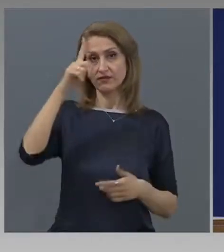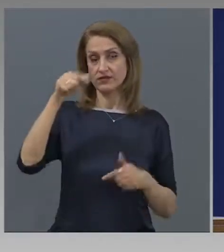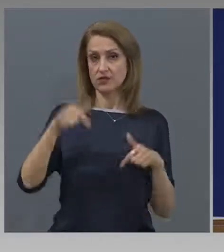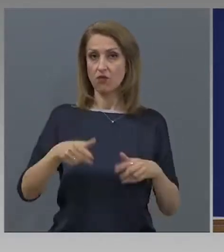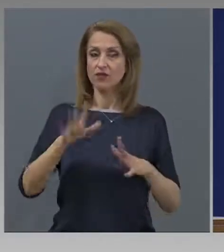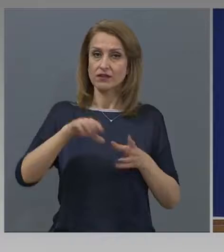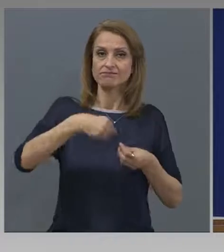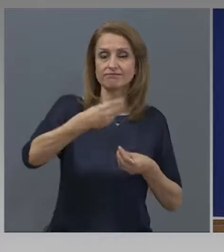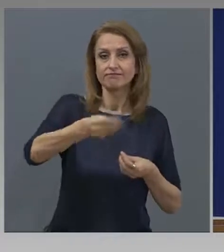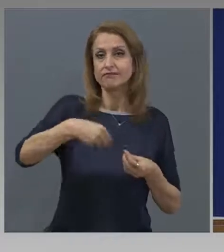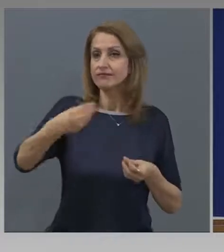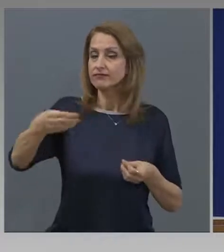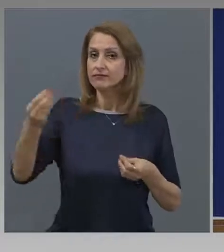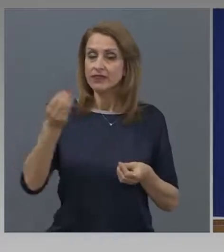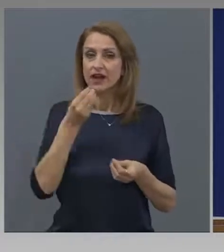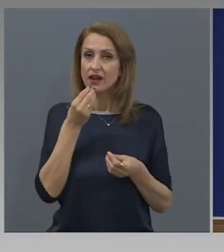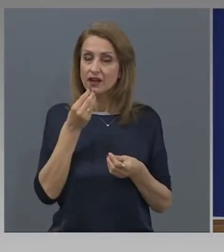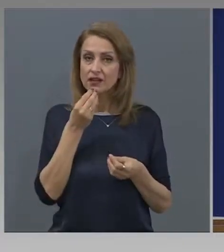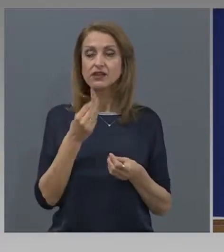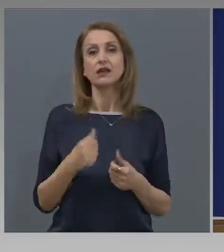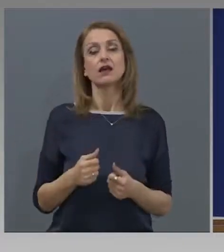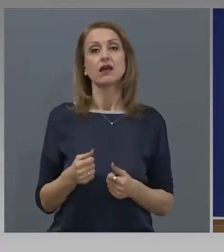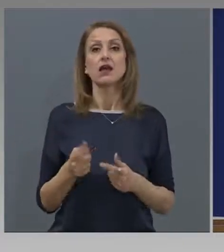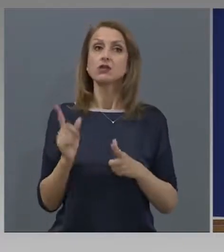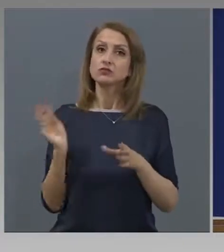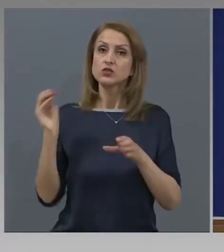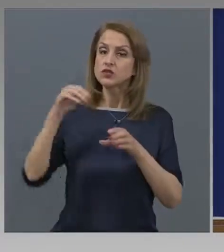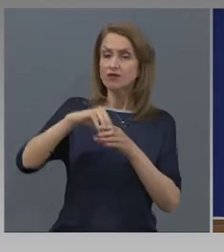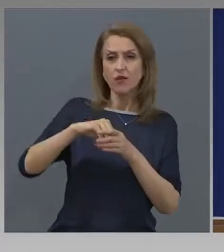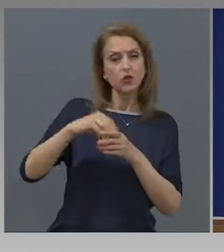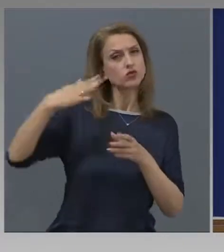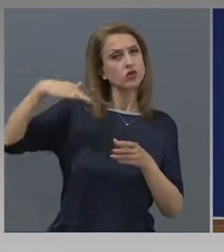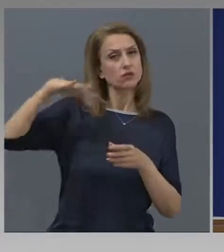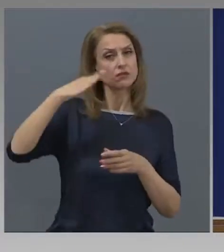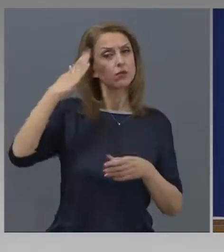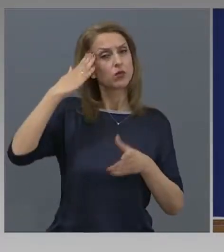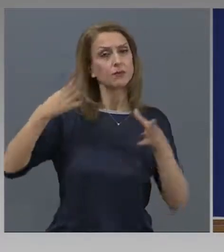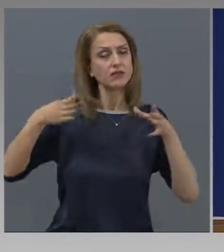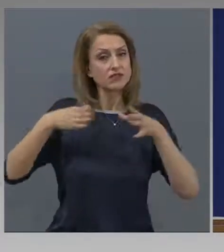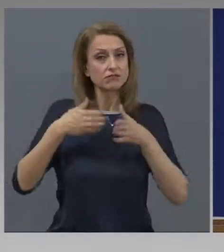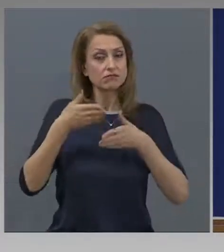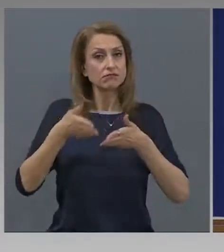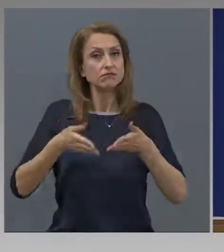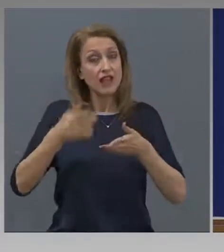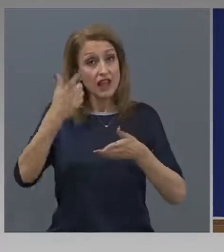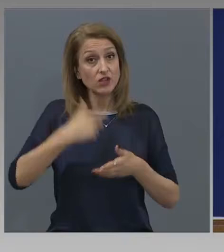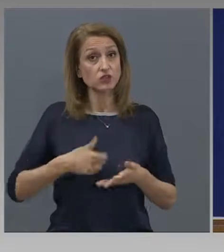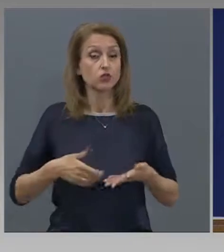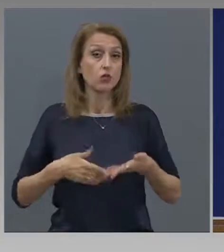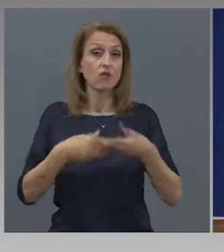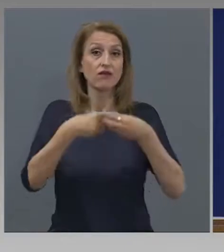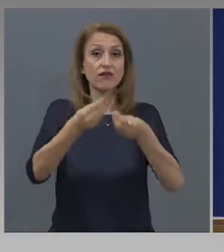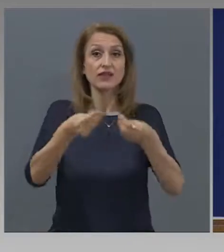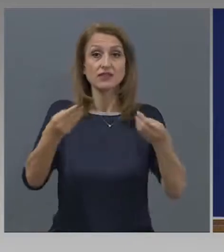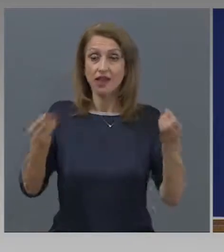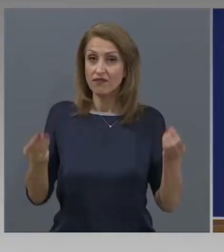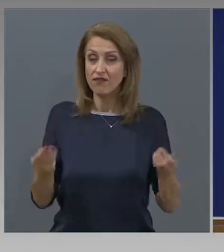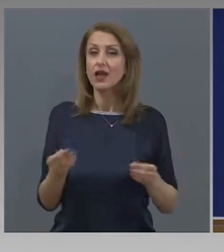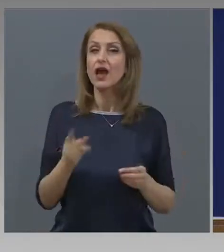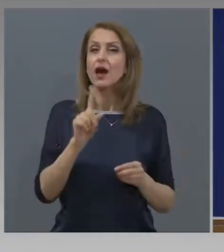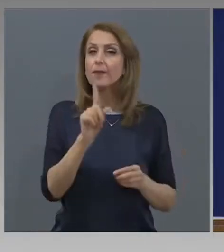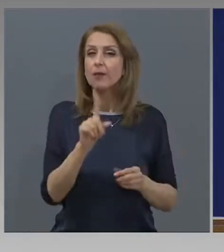социалната политика, Зорница Русинова и Адриана Стоиманова ще се включат лично в раздаването. Съответно, по